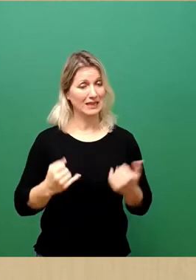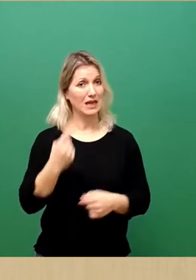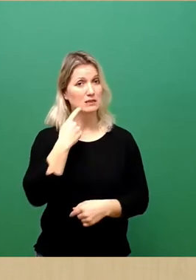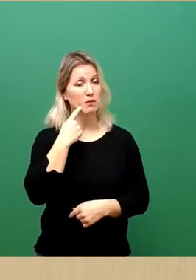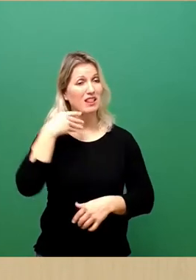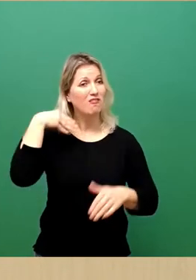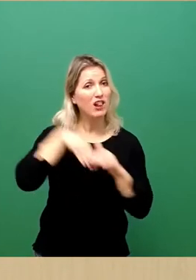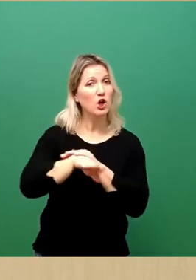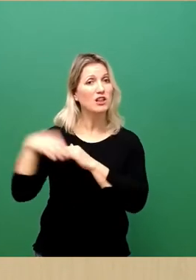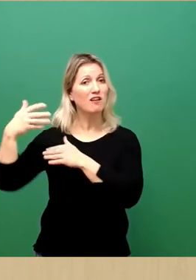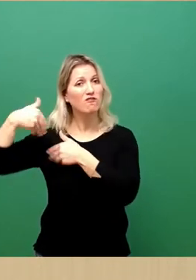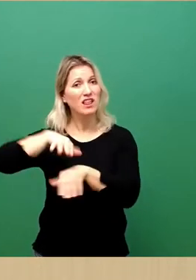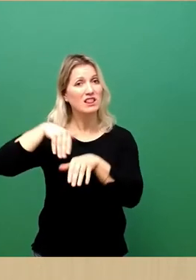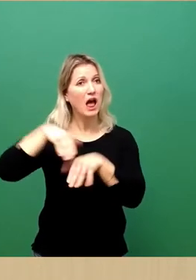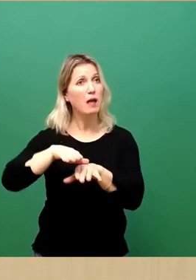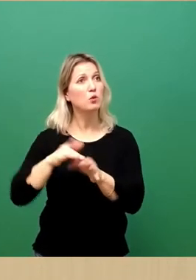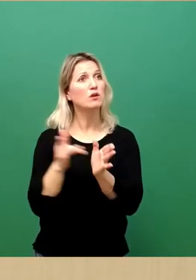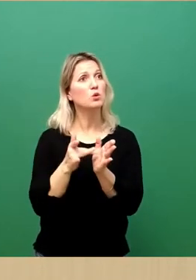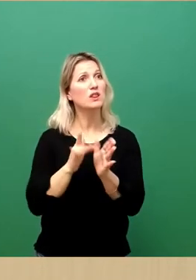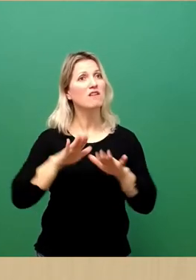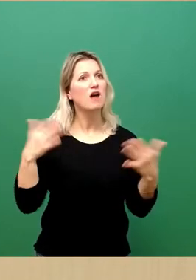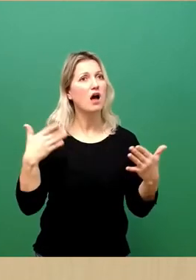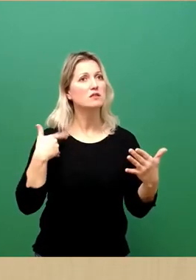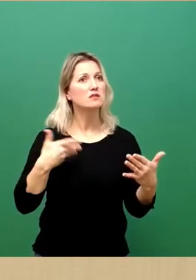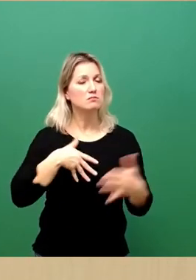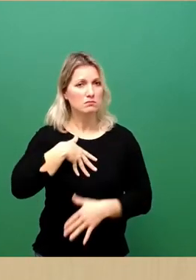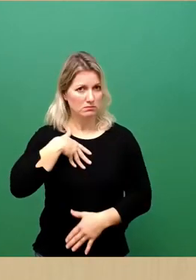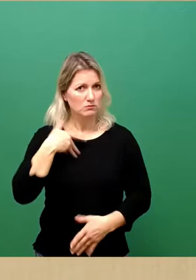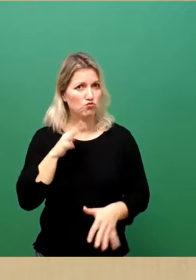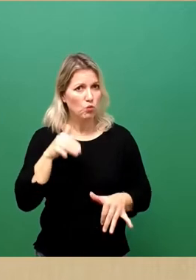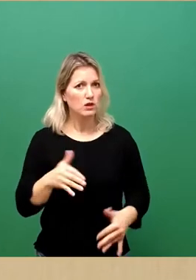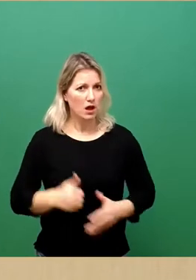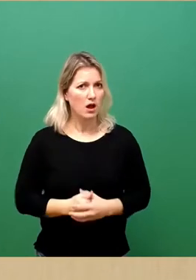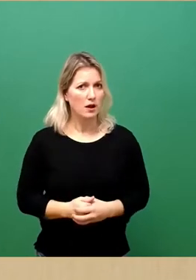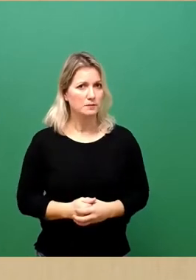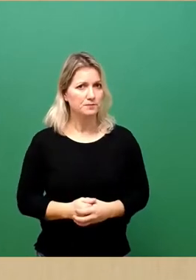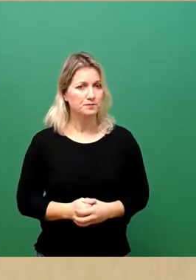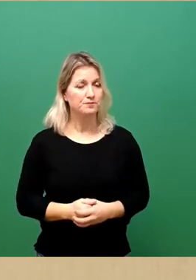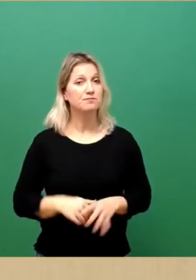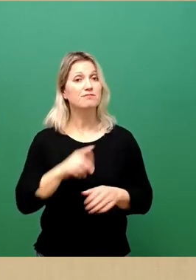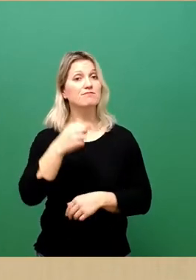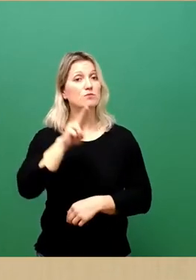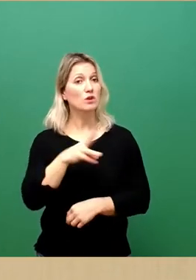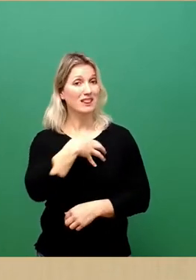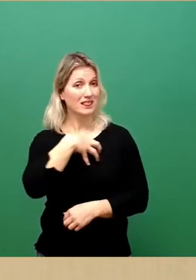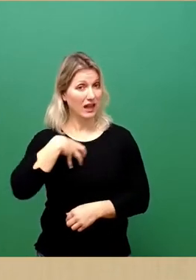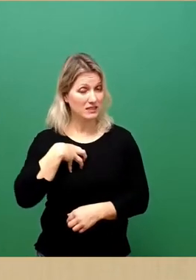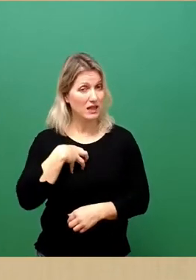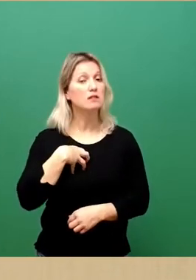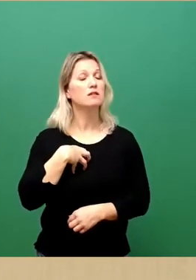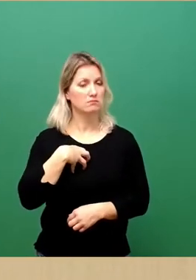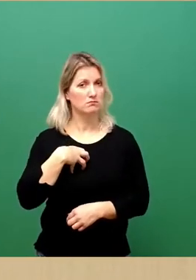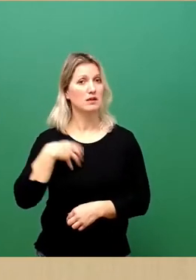Vertreibung in gewisser Weise ganz fühlbar nahe rücken. Die TU Dresden unterstützt also gemeinsam mit der gesamten